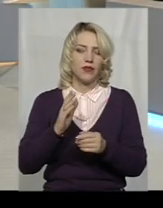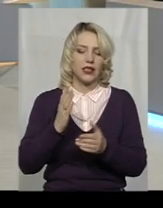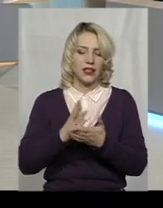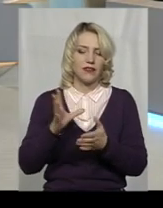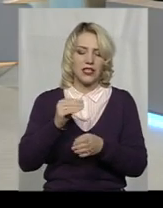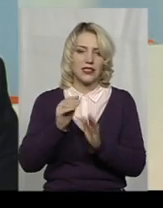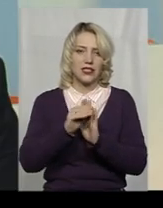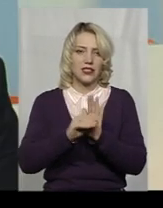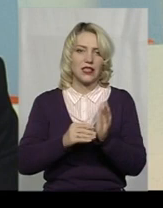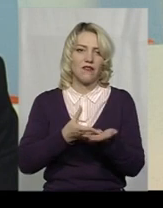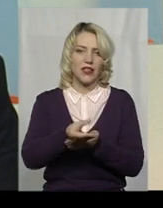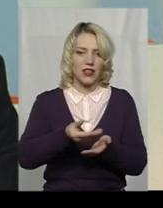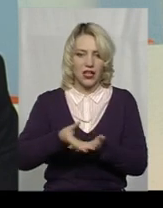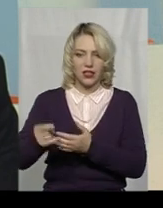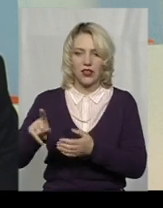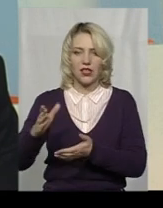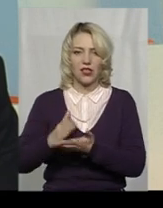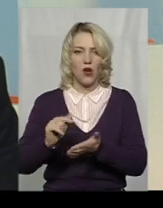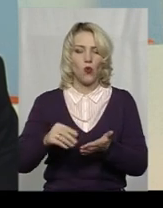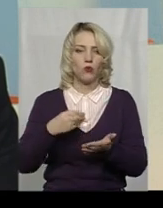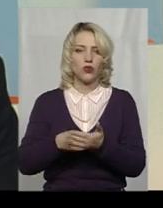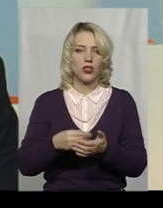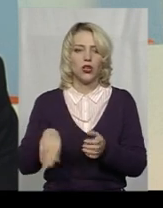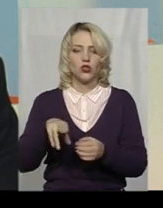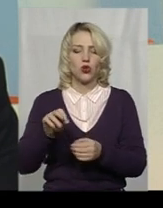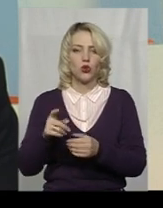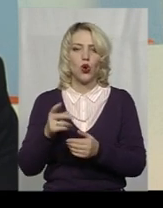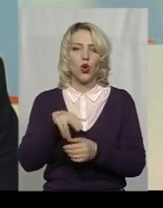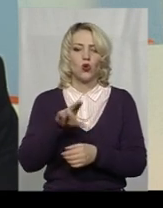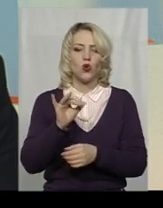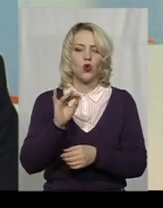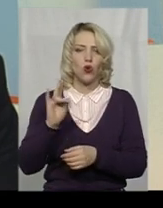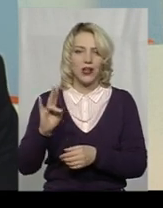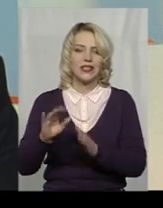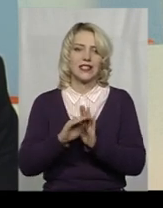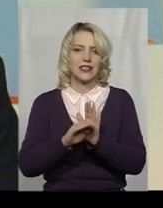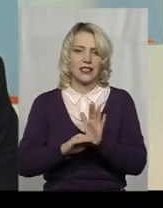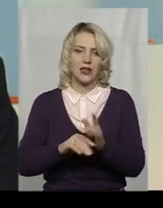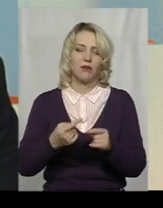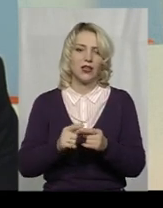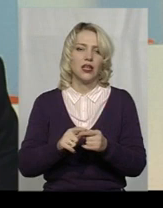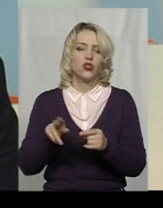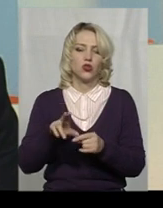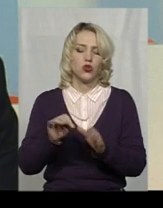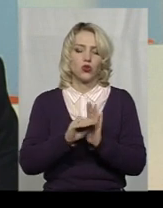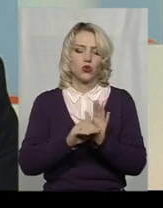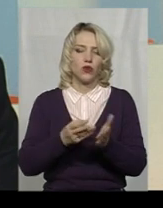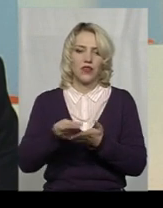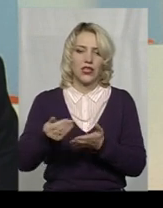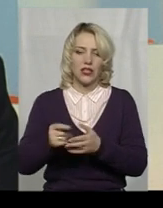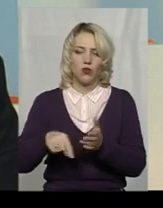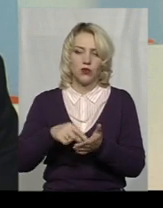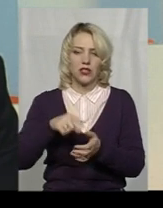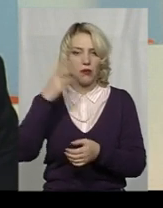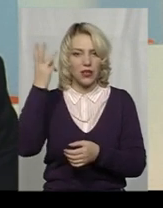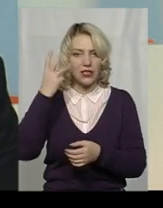видатків, які ми маємо у бюджеті. Так от, відносно донорної системи в структурі видатків міста Хмельницького ми бачимо, що